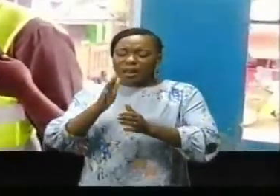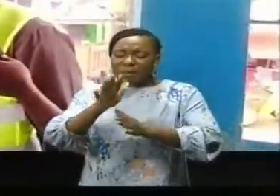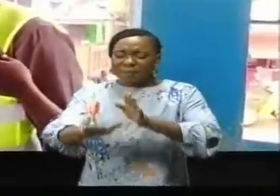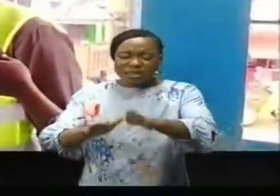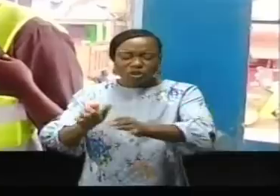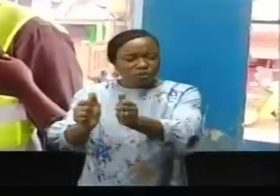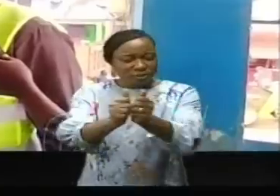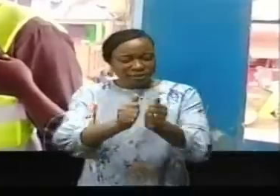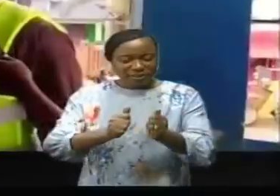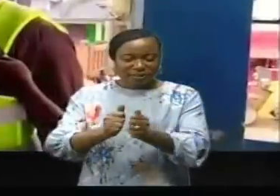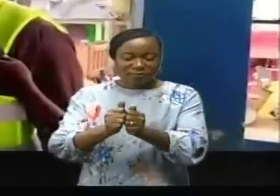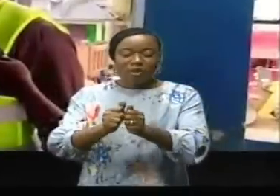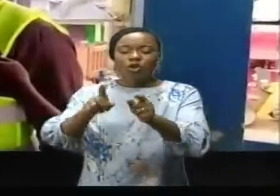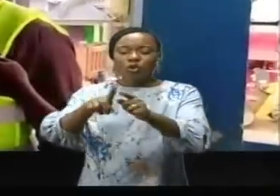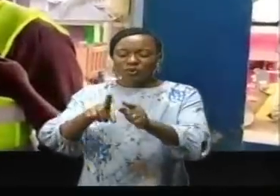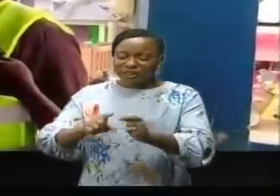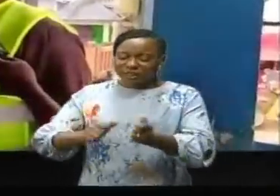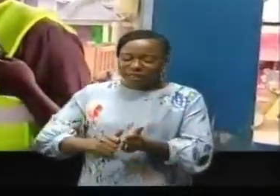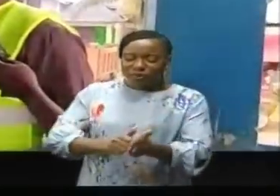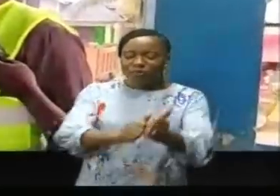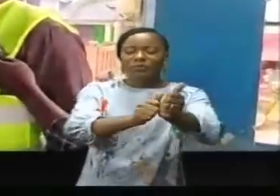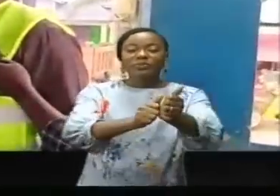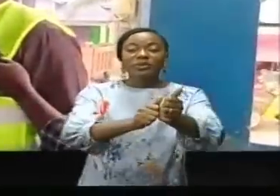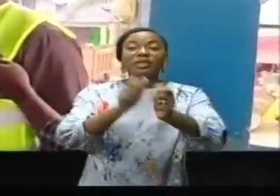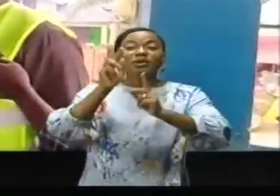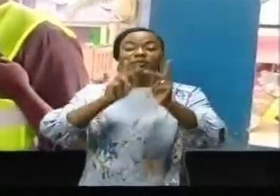'accompagnement de la population, nous ne le réussirons pas.